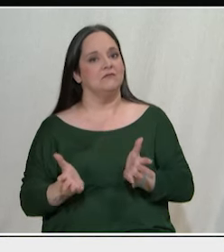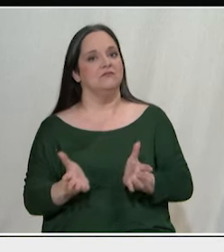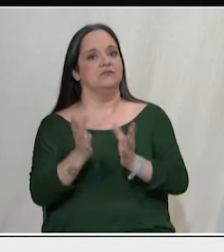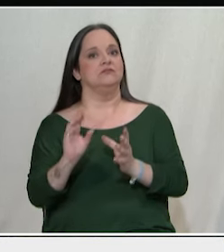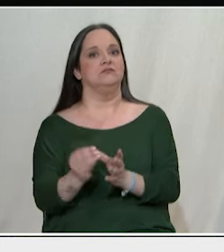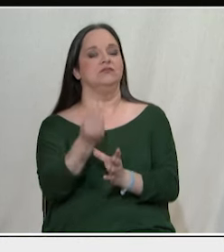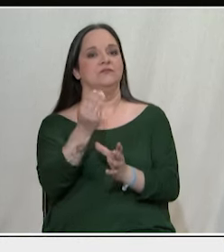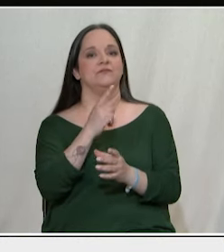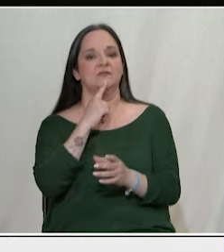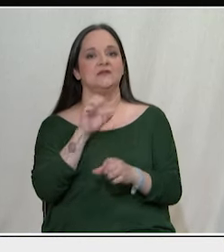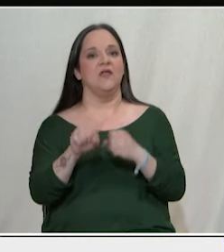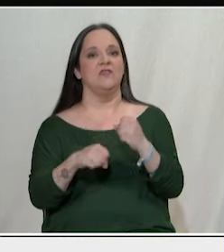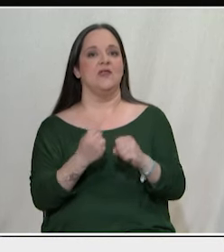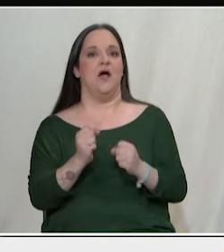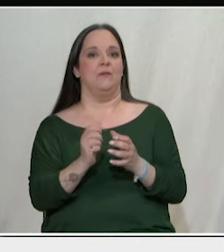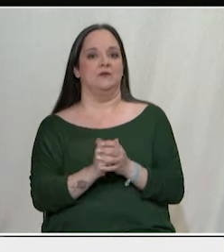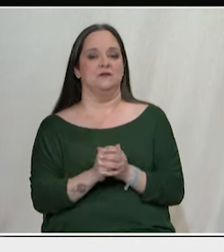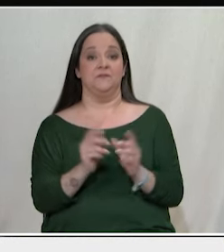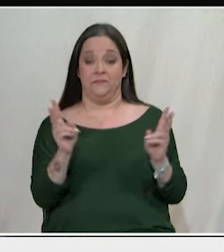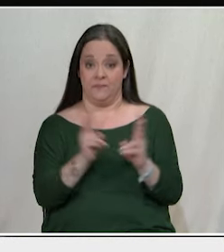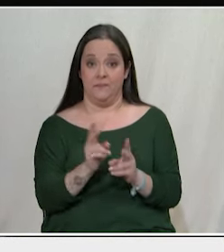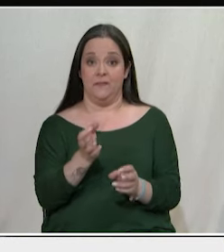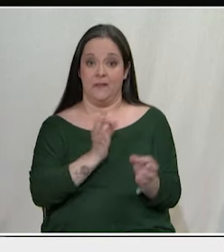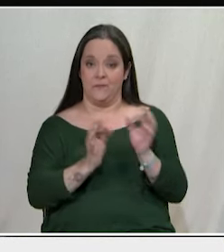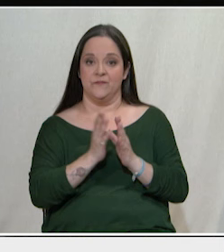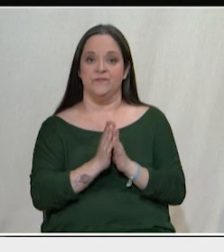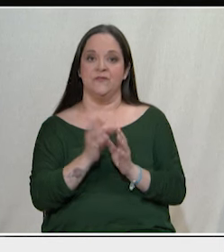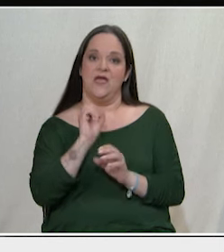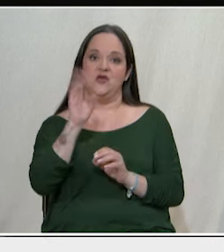δυνάμεις. Θέλω σύντομα να μου πείτε εξωτερική πολιτική, δύο μεγάλα θέματα